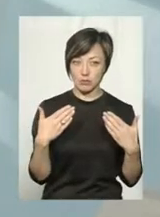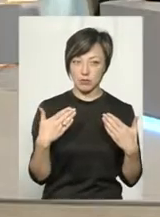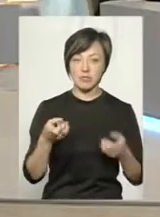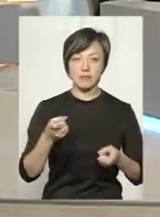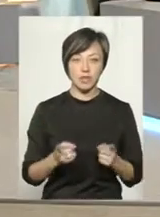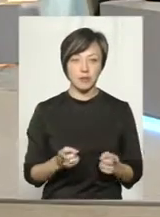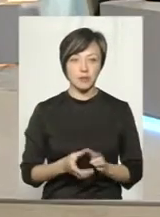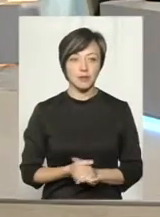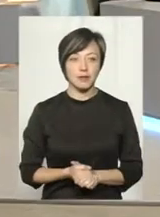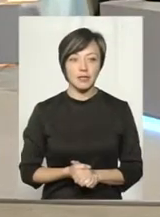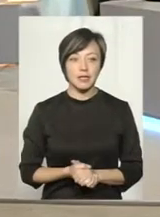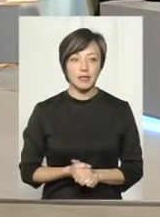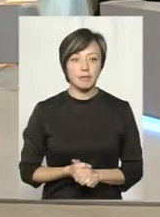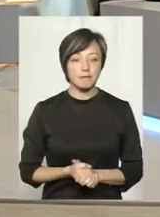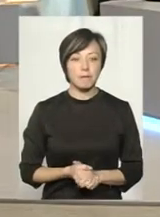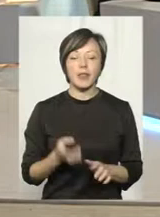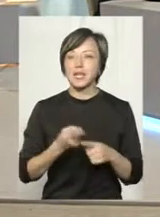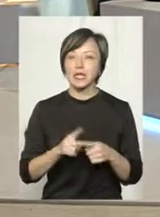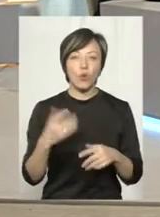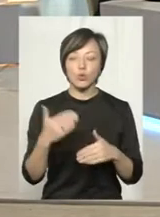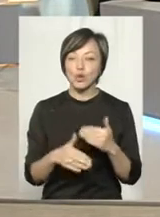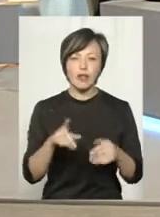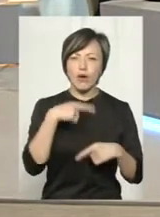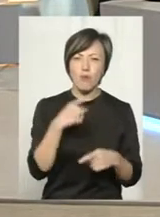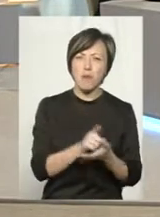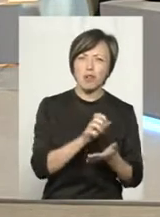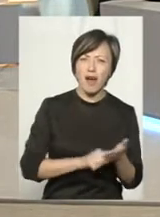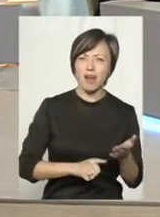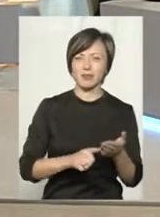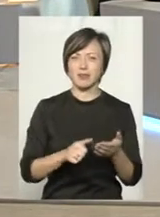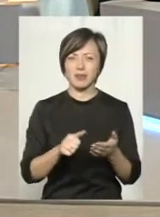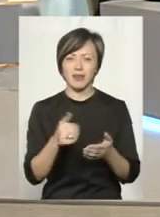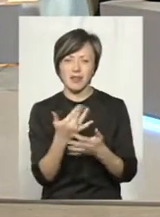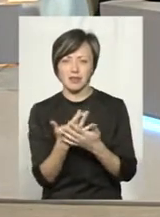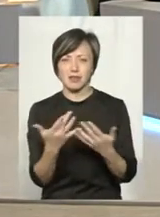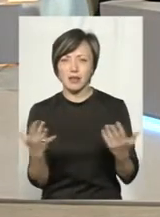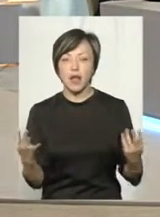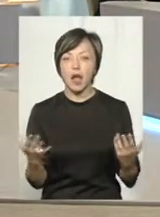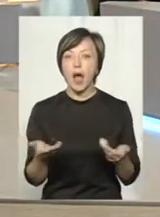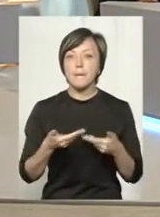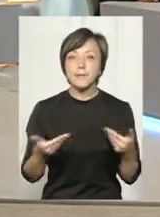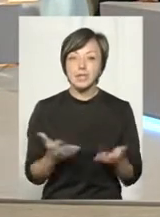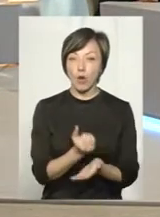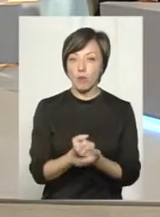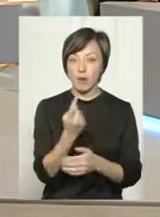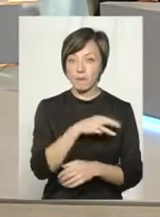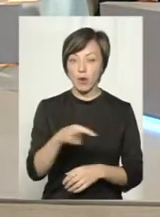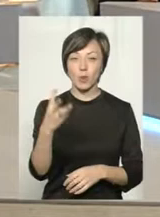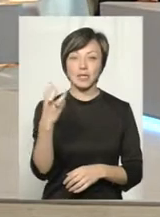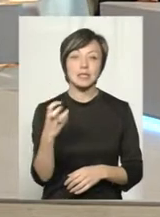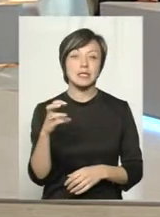Звичайно. Звичайно. Це вже не говорячи про податки, про ВАПи і так далі. Ми заробили 1 млн